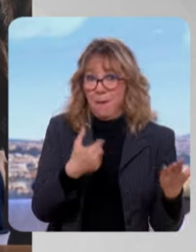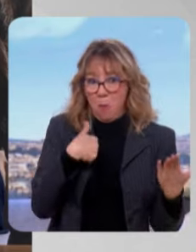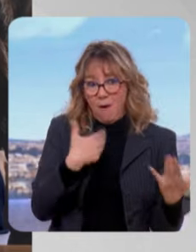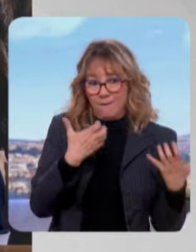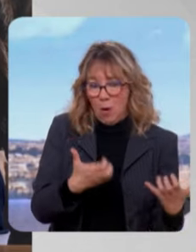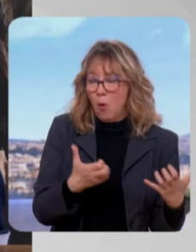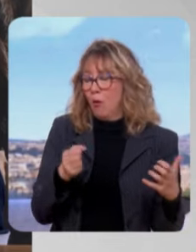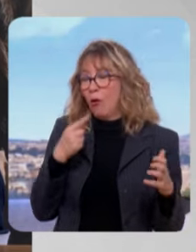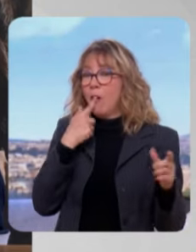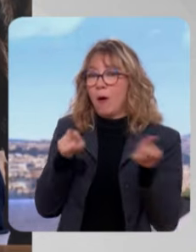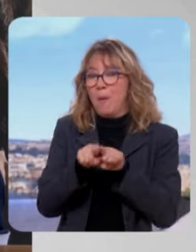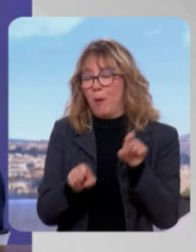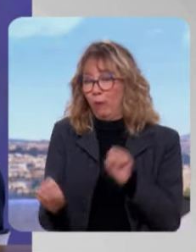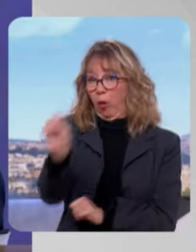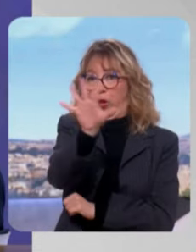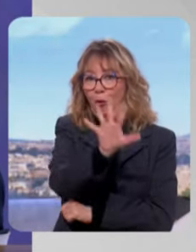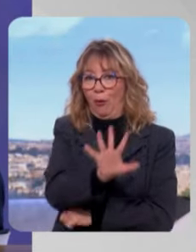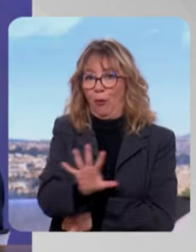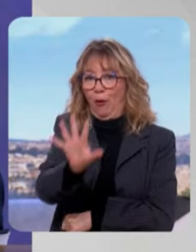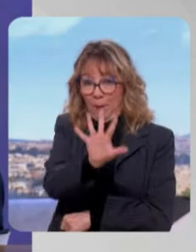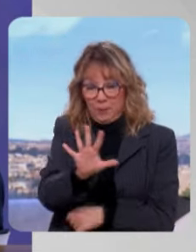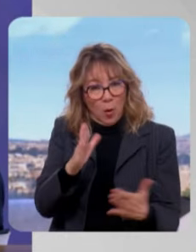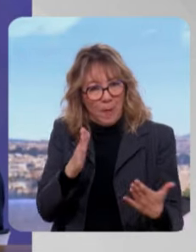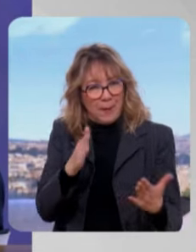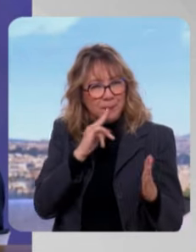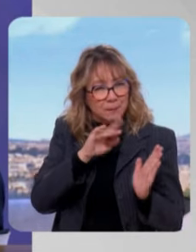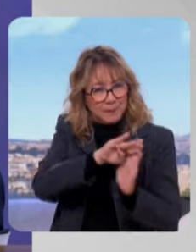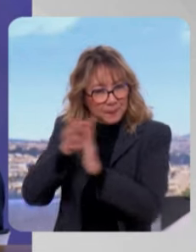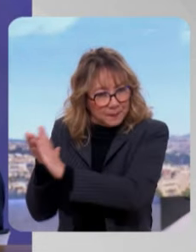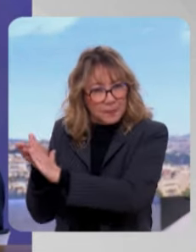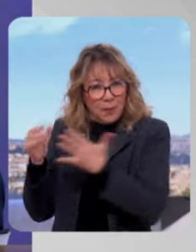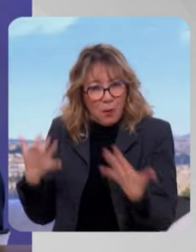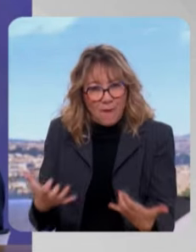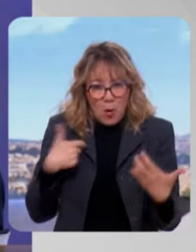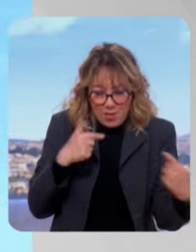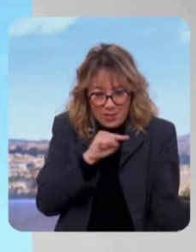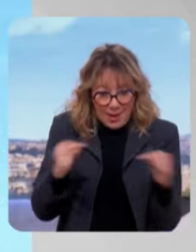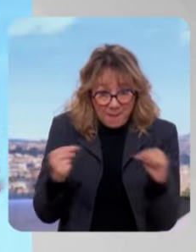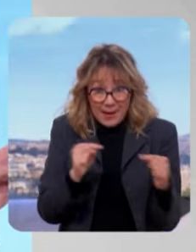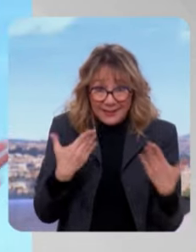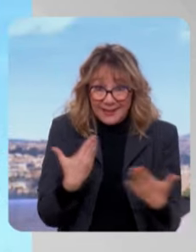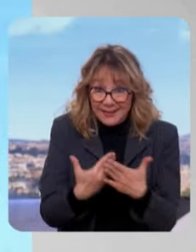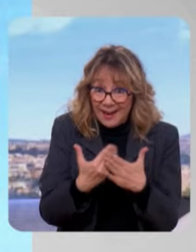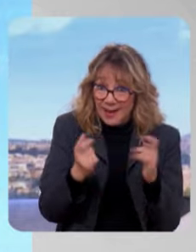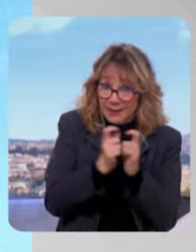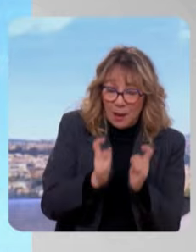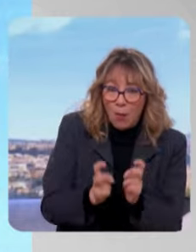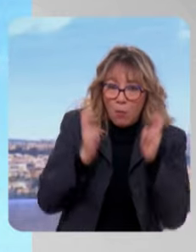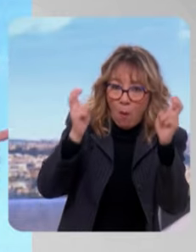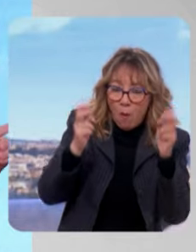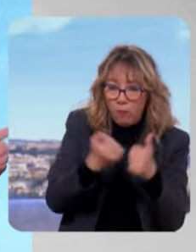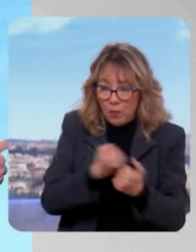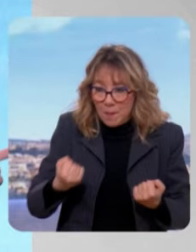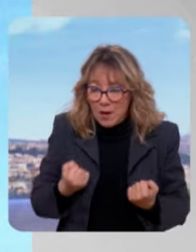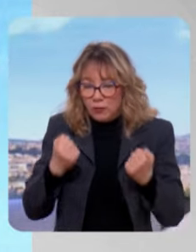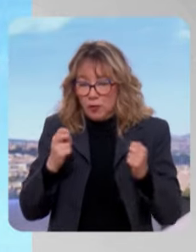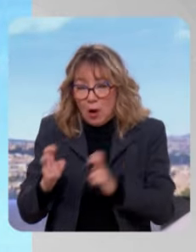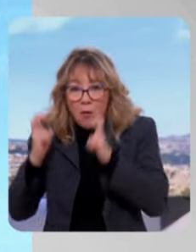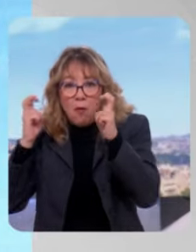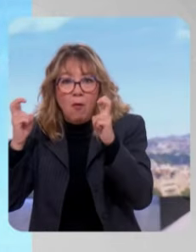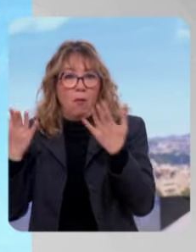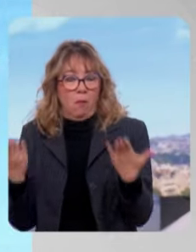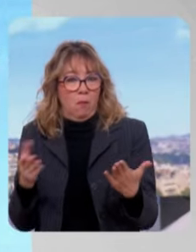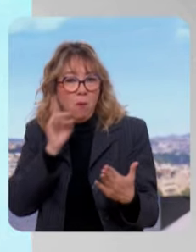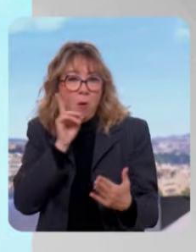un écran de fumée qu'il est en train de faire. Et donc, débattons des vrais sujets. Débattons aujourd'hui du pouvoir d'achat, de la hausse des factures d'électricité, du chômage galopant. Qu-ce qu'il a fait pour ça,